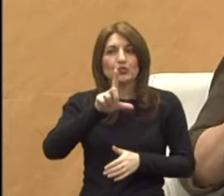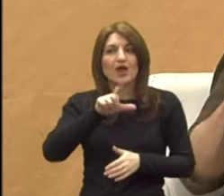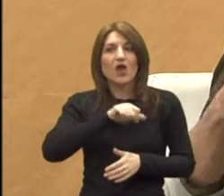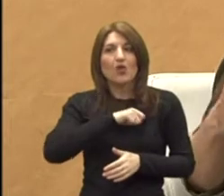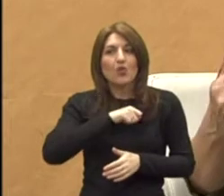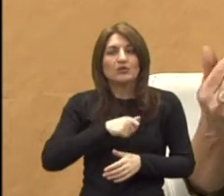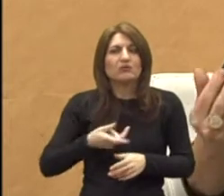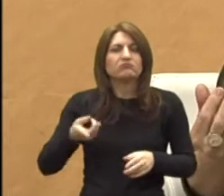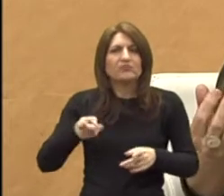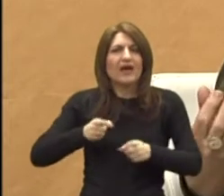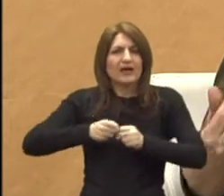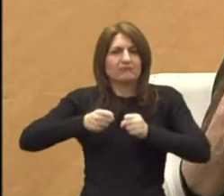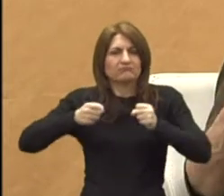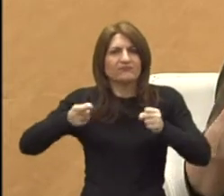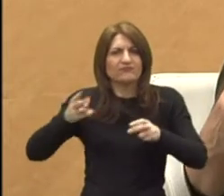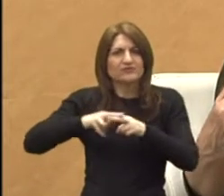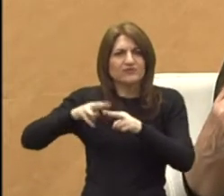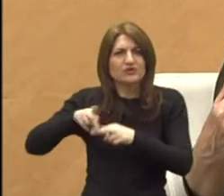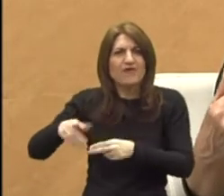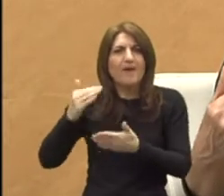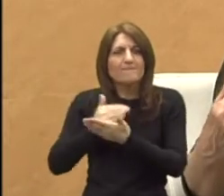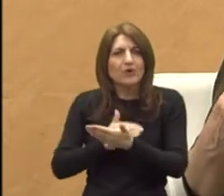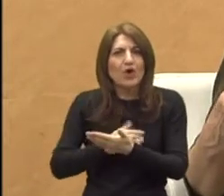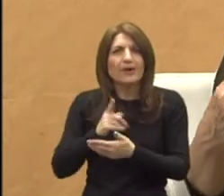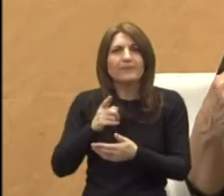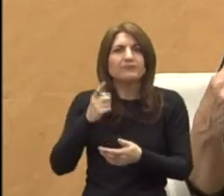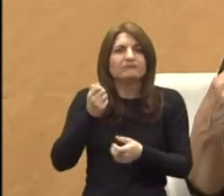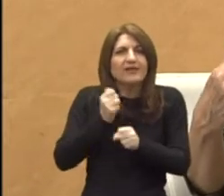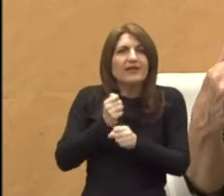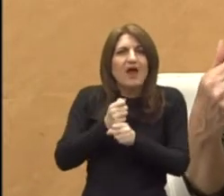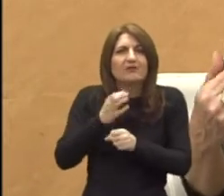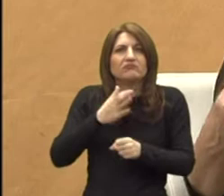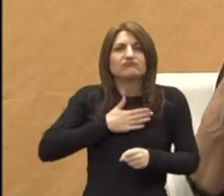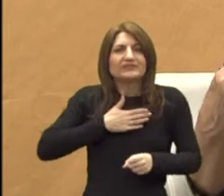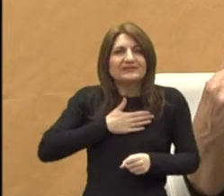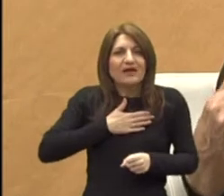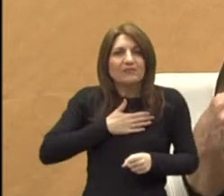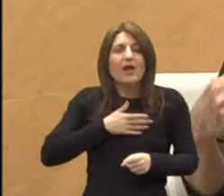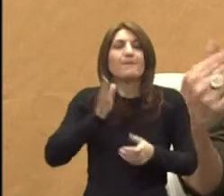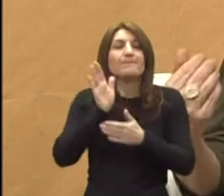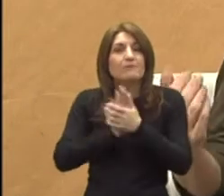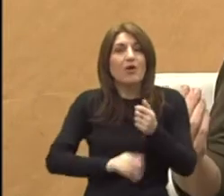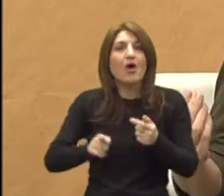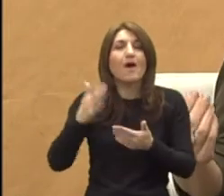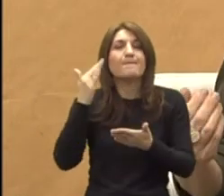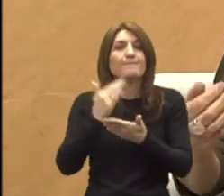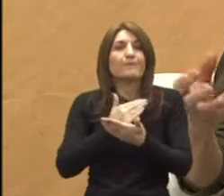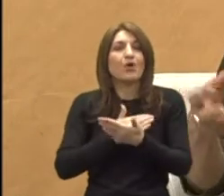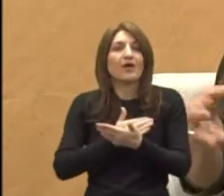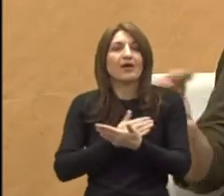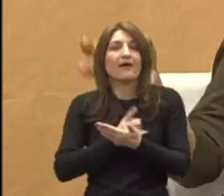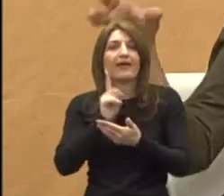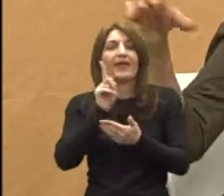razvijajući taj program i radeći na sebi, smo krenuli sa programom inkluzije,